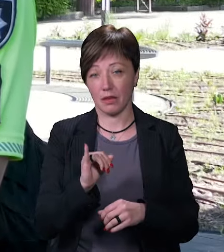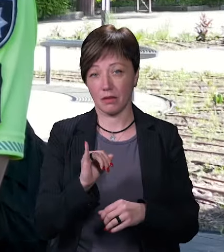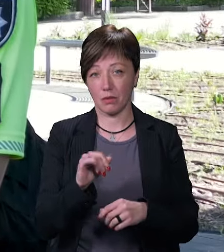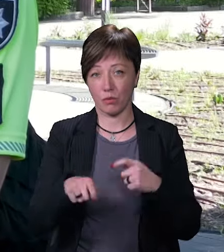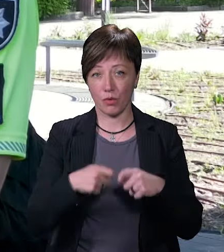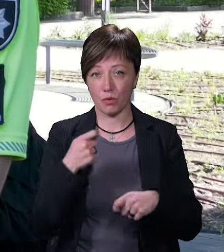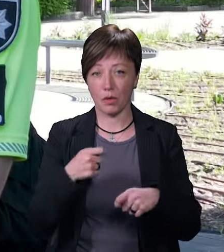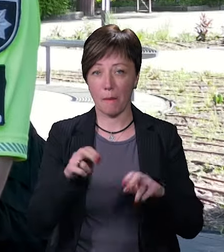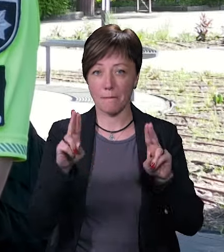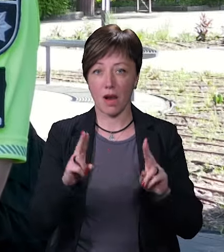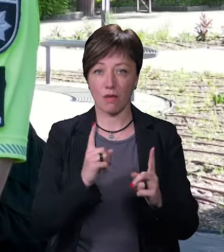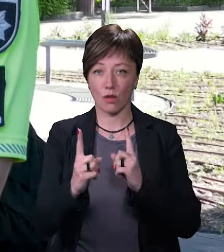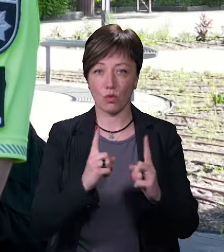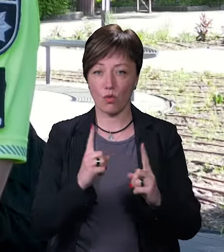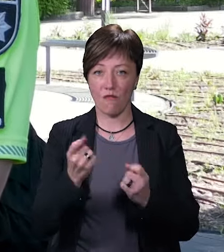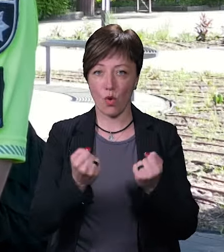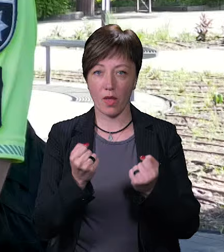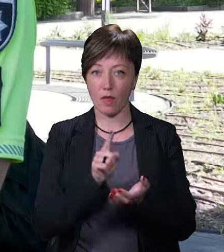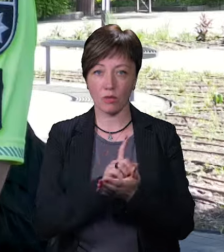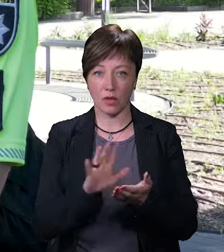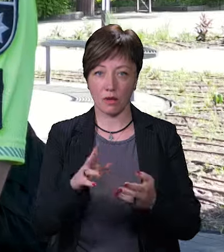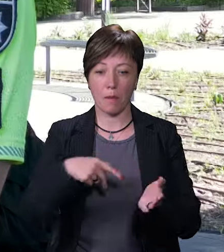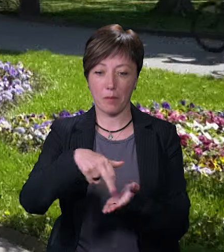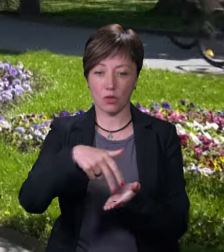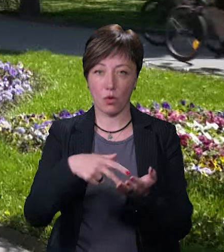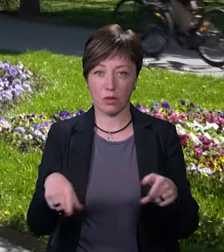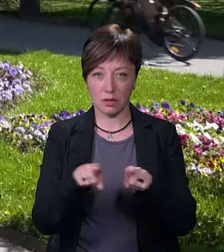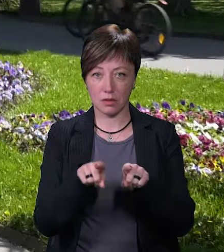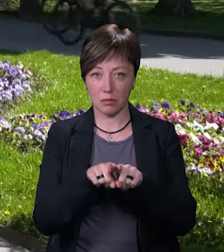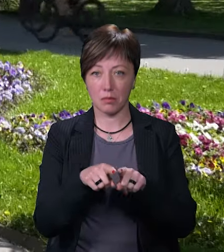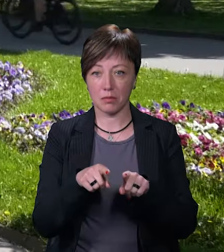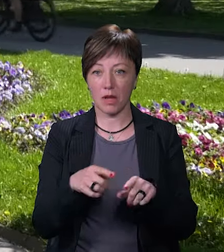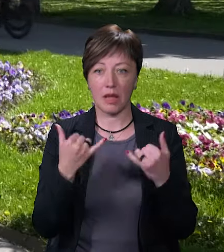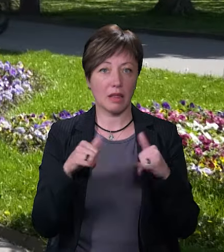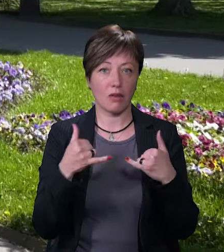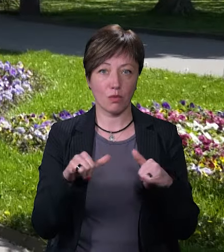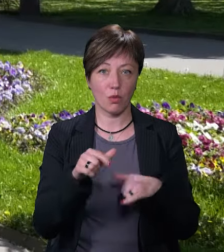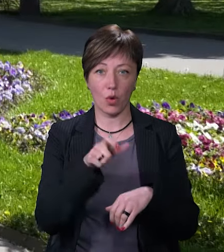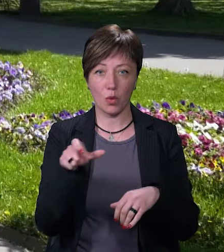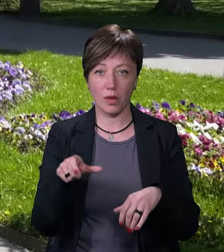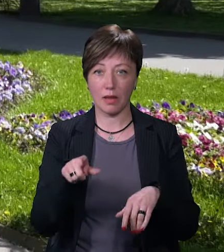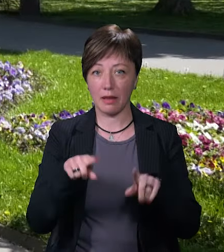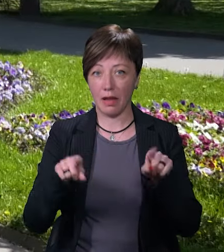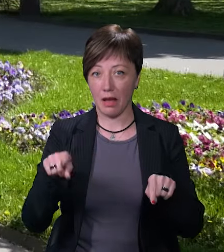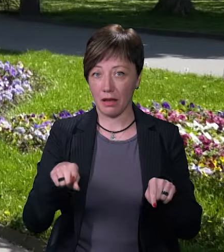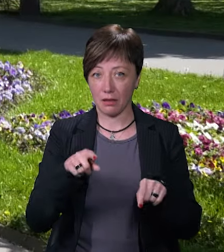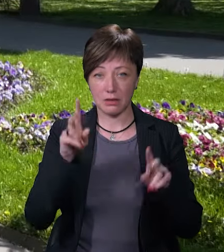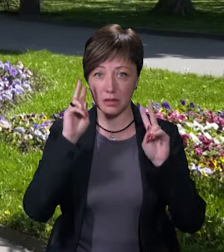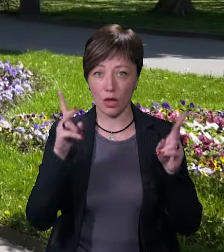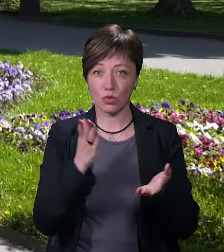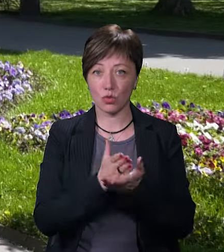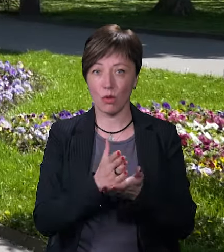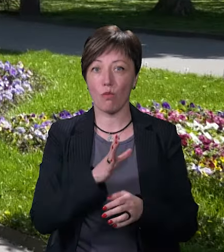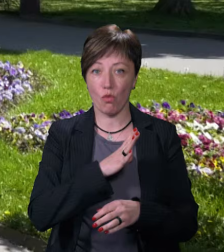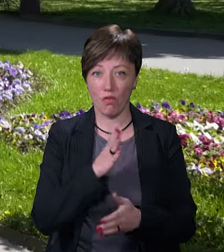порушення прав дорожнього руху водіями. Не обов'язково водіями, а також пішоходами. Мене дивують, що деякі містяни не знають, що є